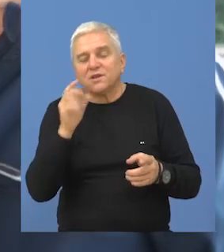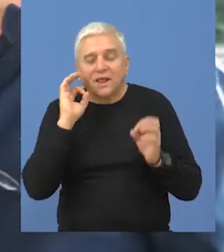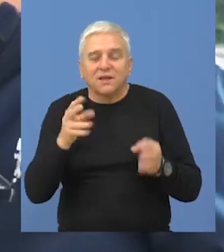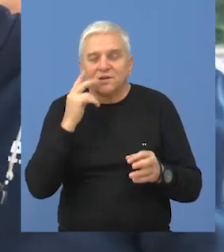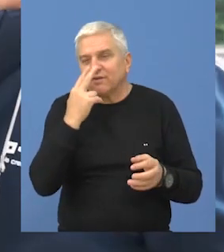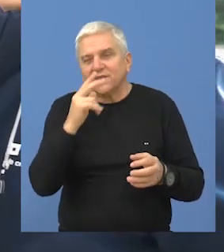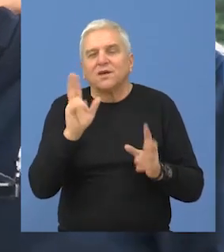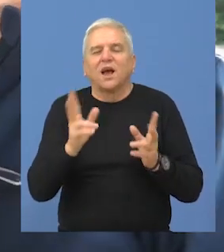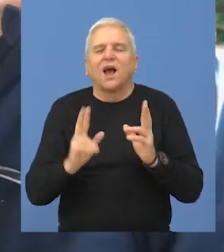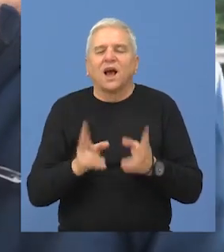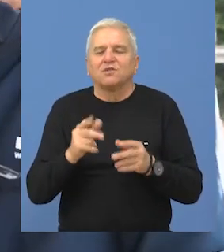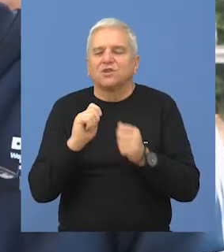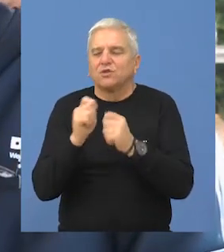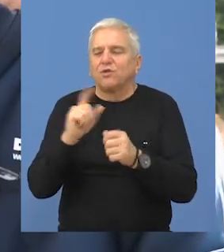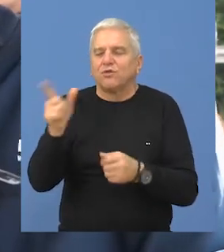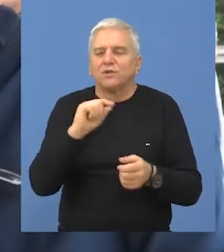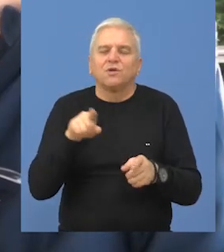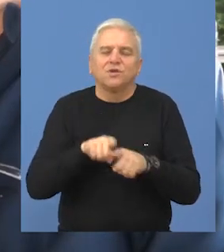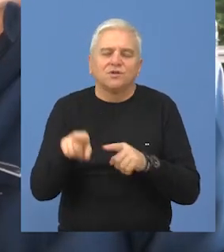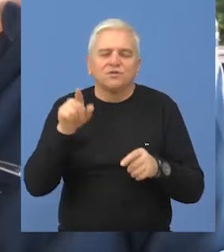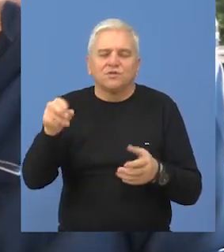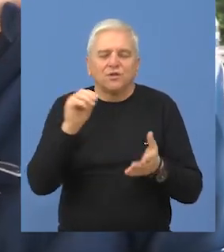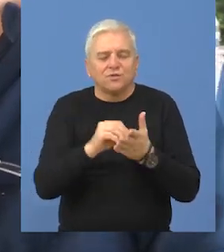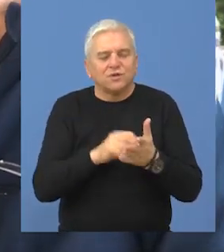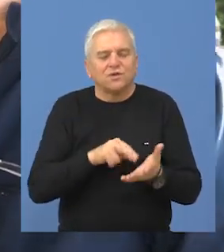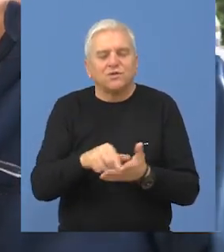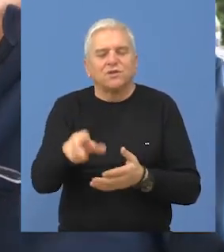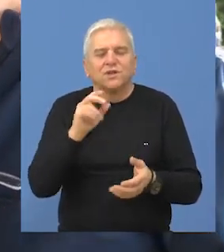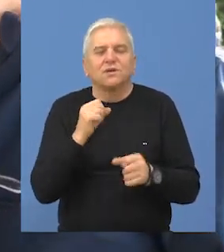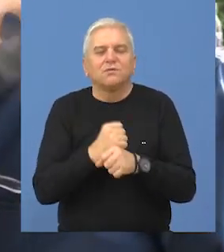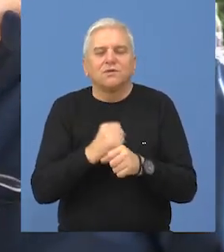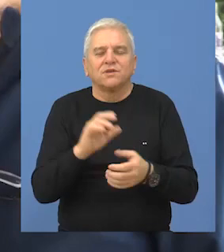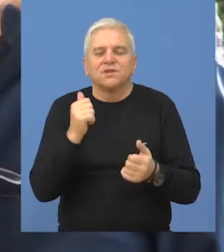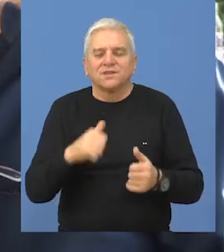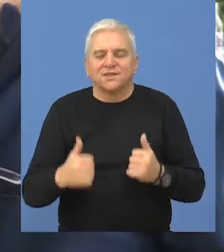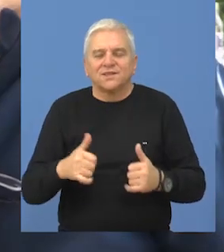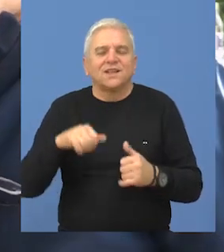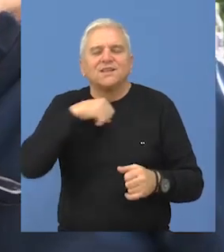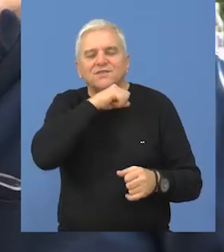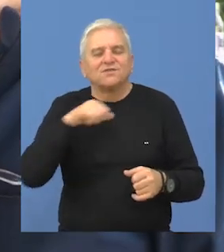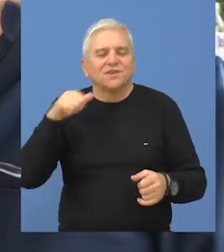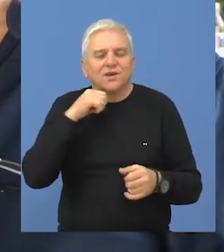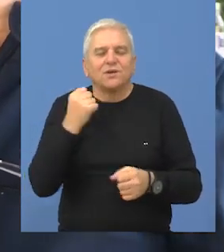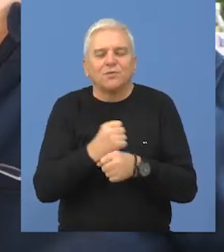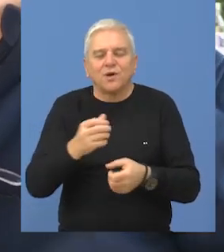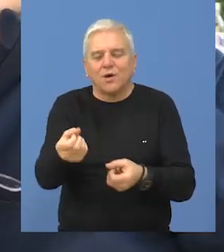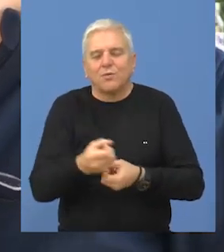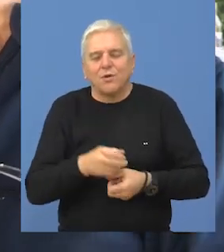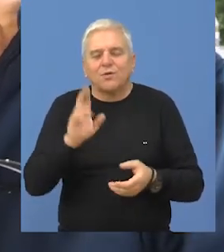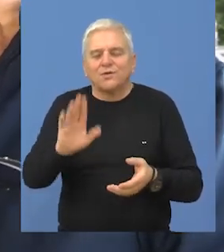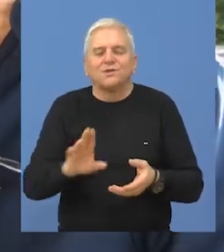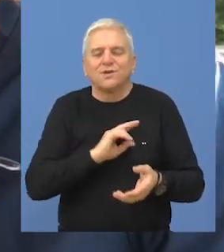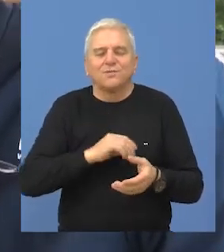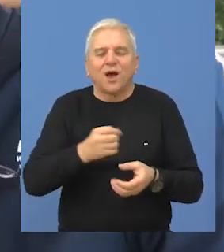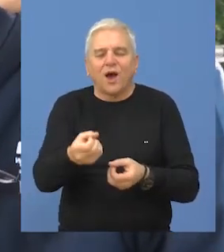ćemo, znači u suštini sve zavisi kako se dogovorimo. Tako da i to sveče svojim tokom, svinjokulje su počele, ljudi prave kobasice, svako